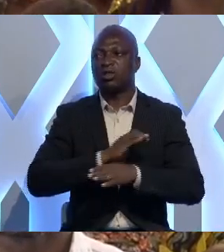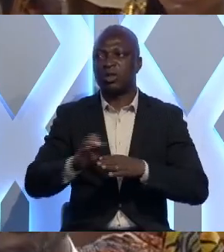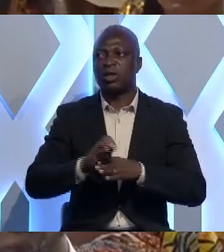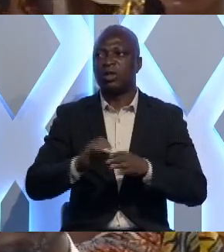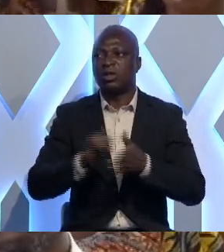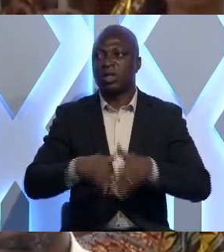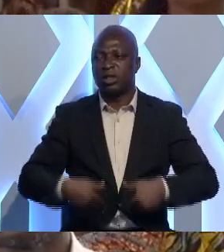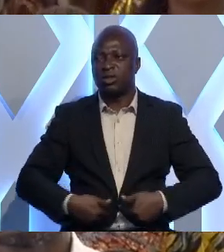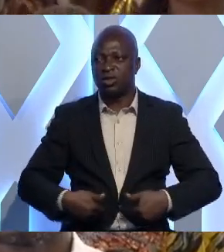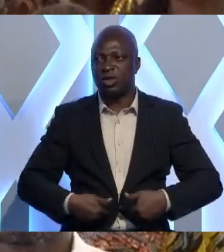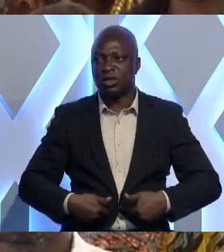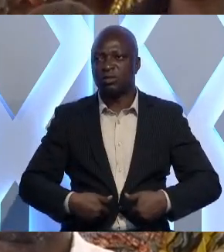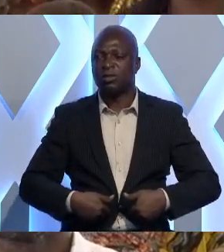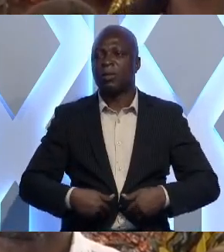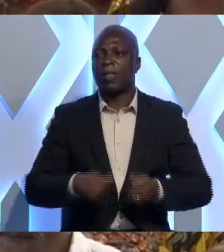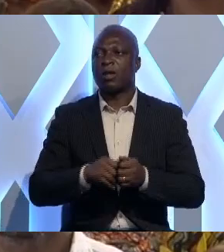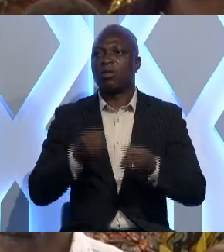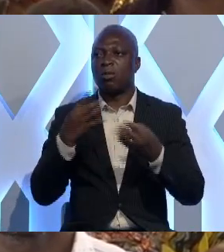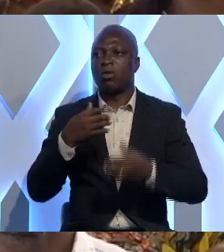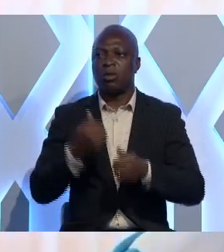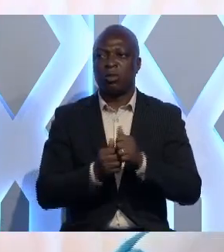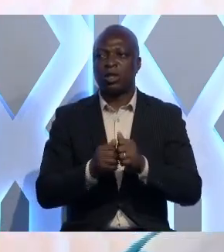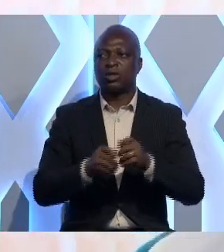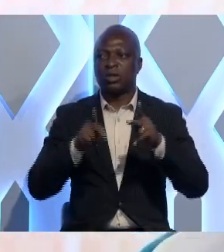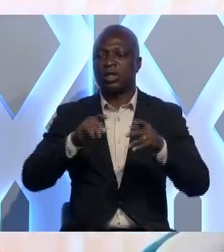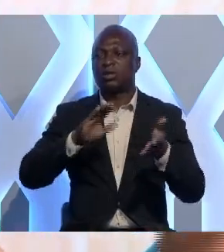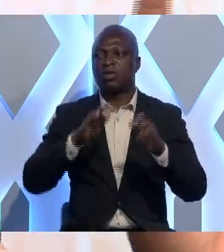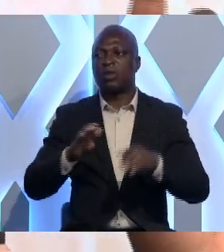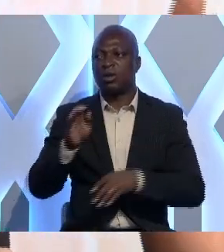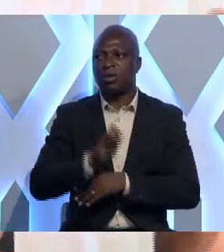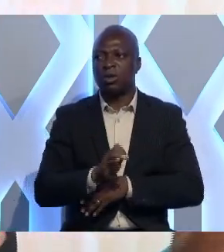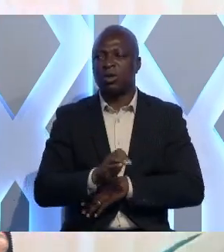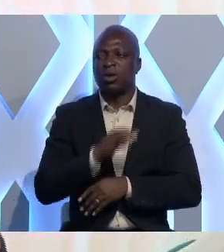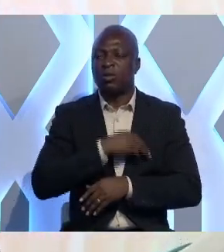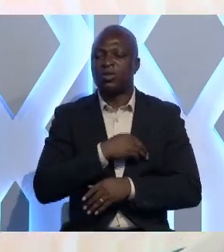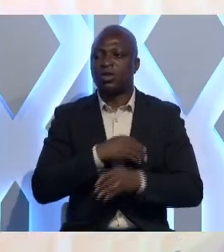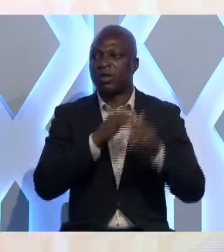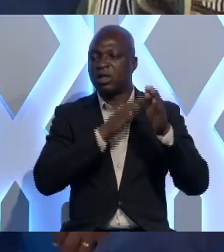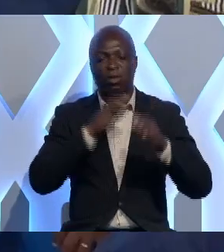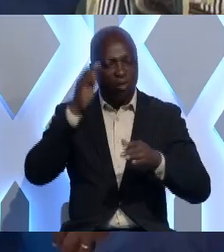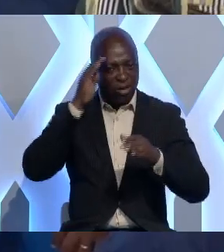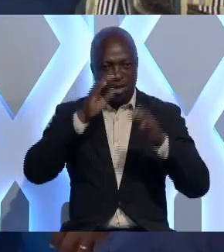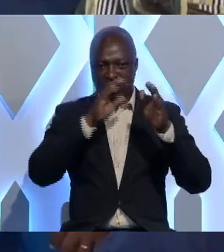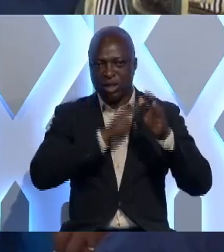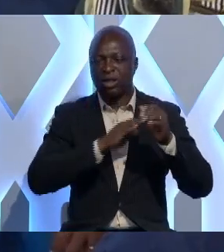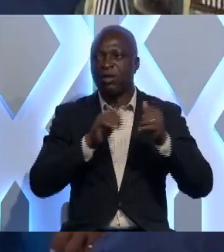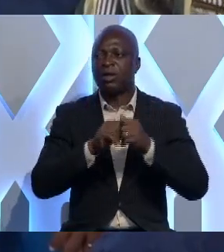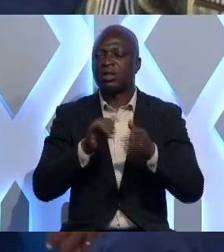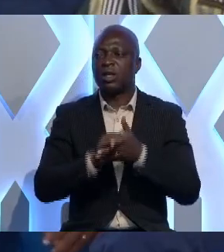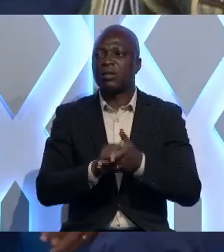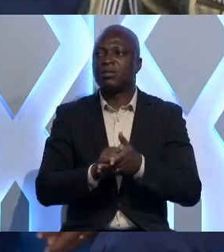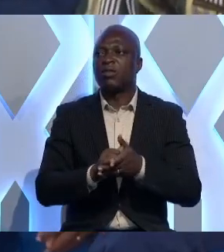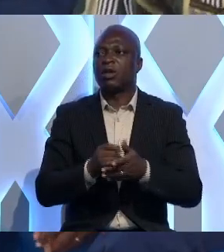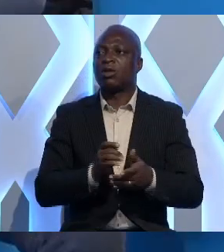de cette jeunesse en dépit des multiples défis qui se dressent devant eux. La ministre en charge de la jeunesse affirme cela avec